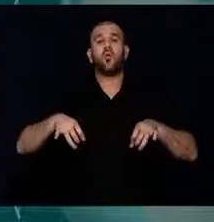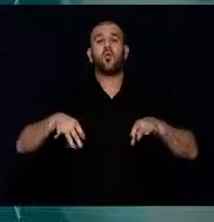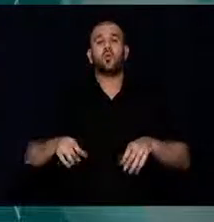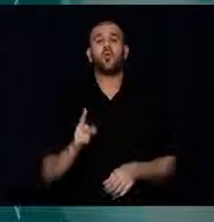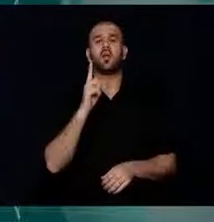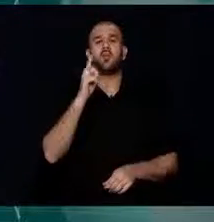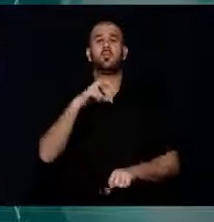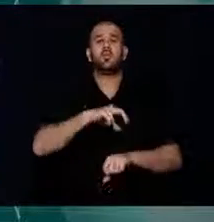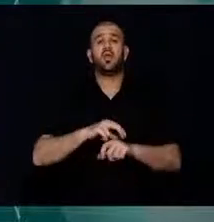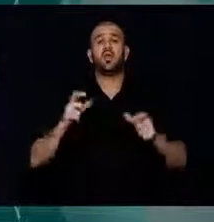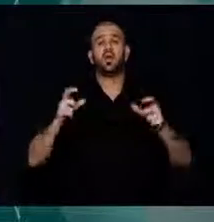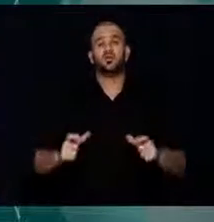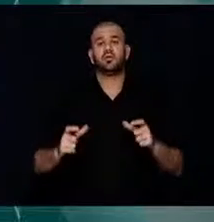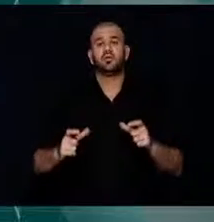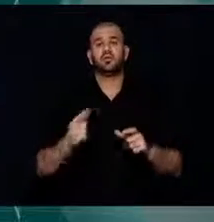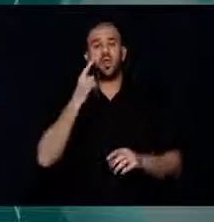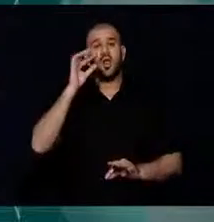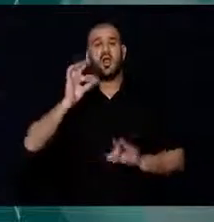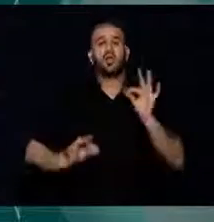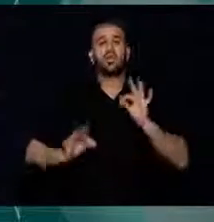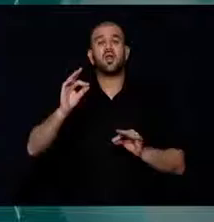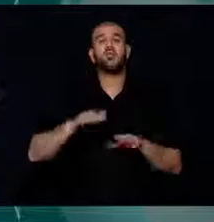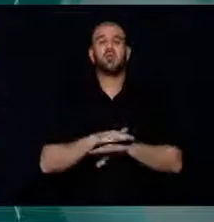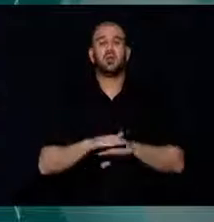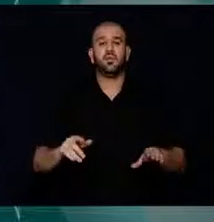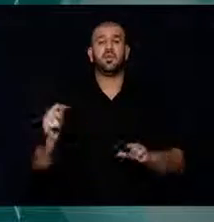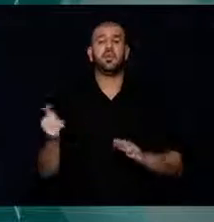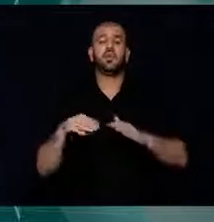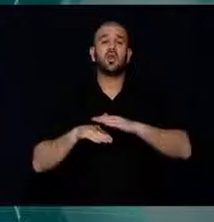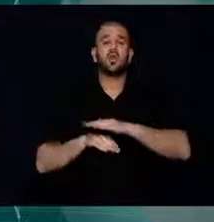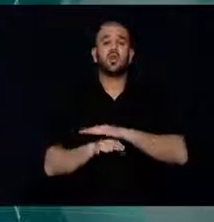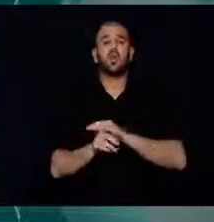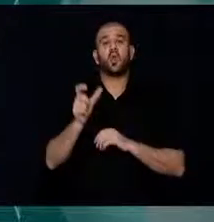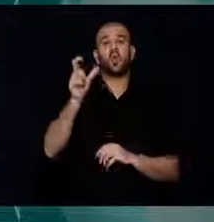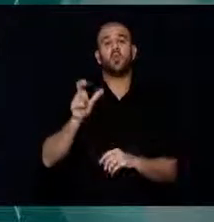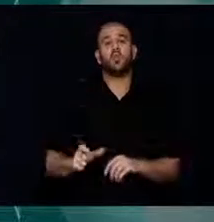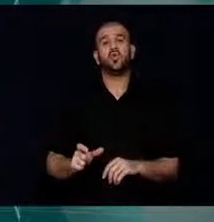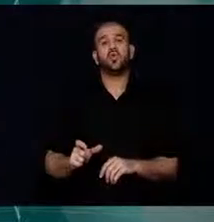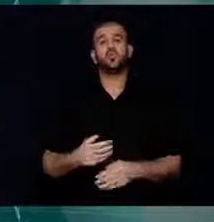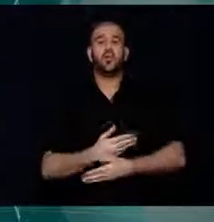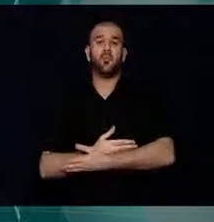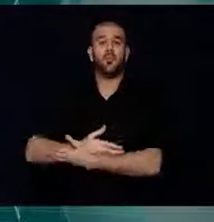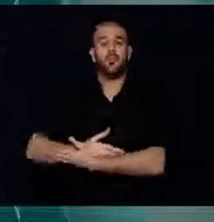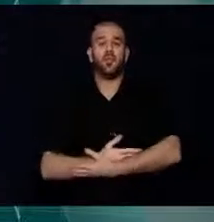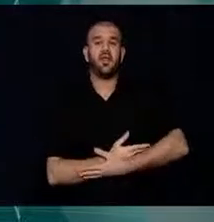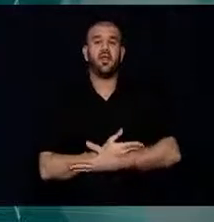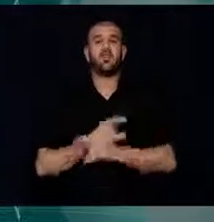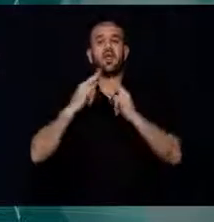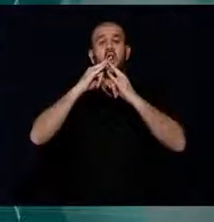Avustralya'da bir hastane, tedavisi sona eren mülteci bebeği,